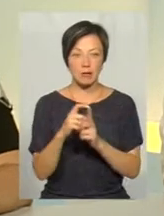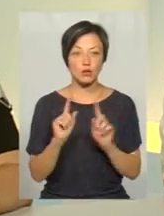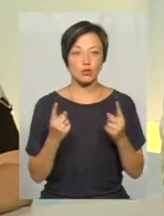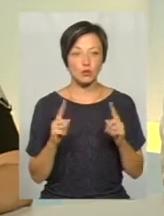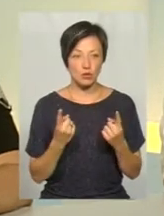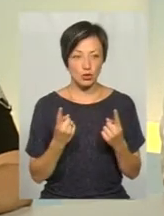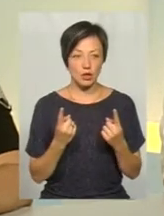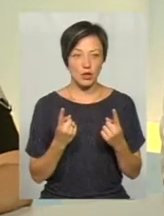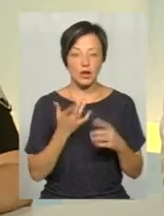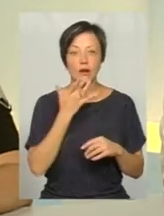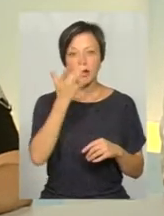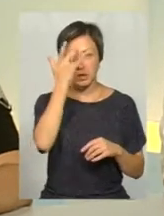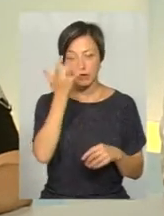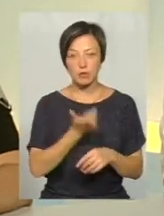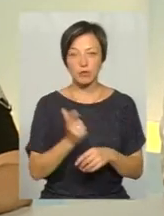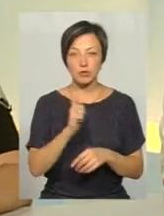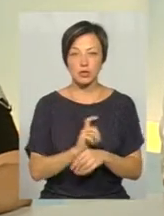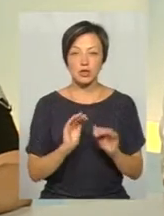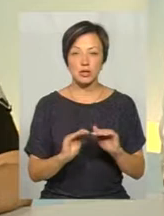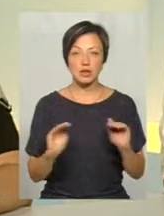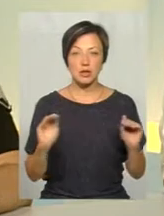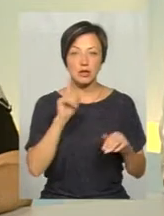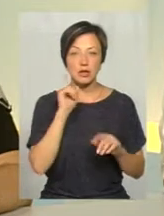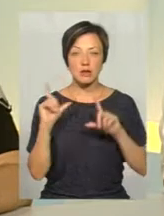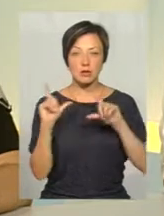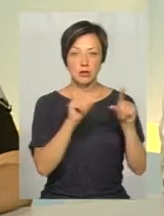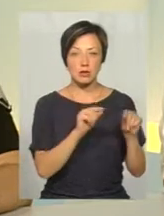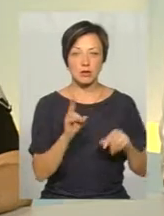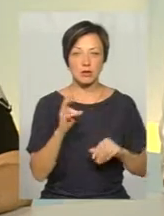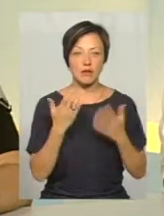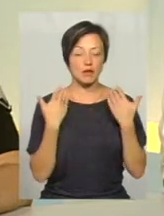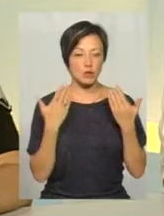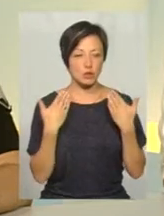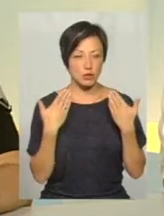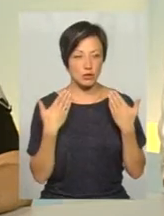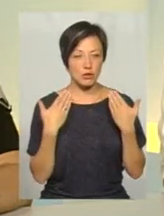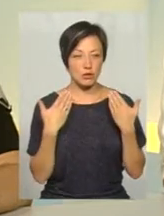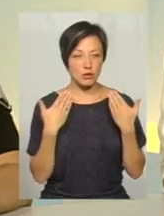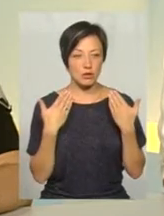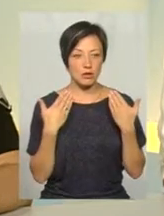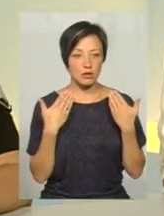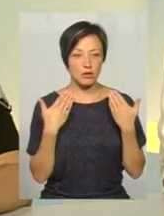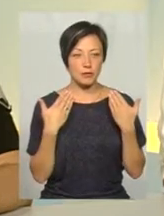що на літо більше підлітків виїжджають на відпочинок, можливо,